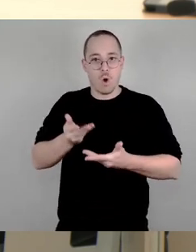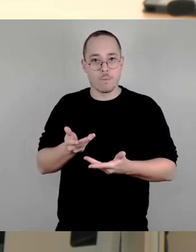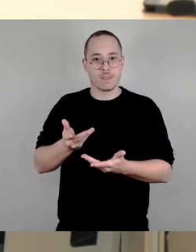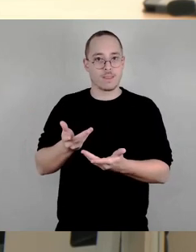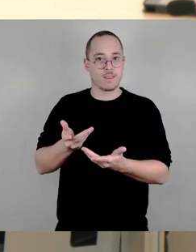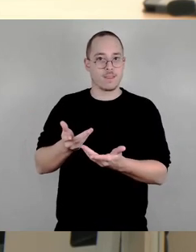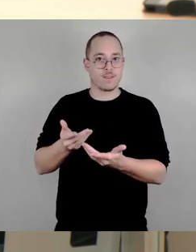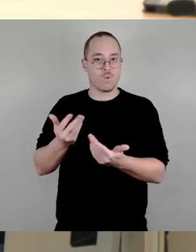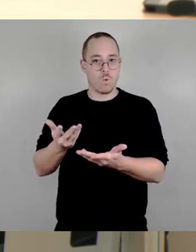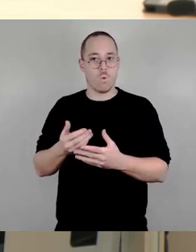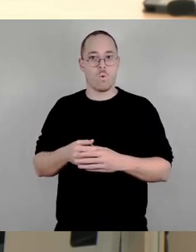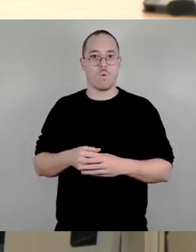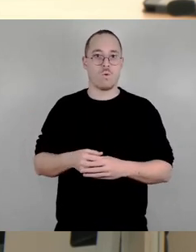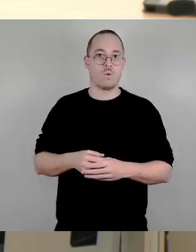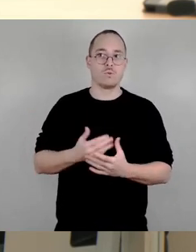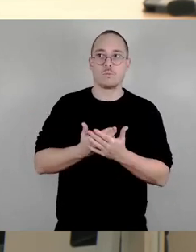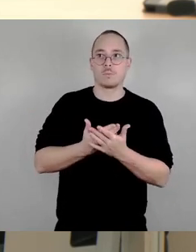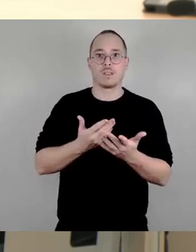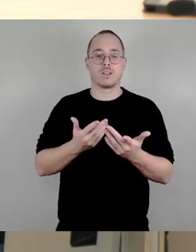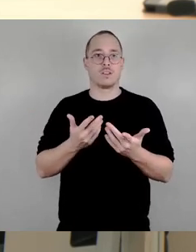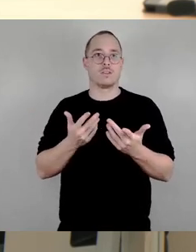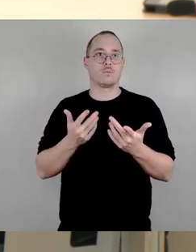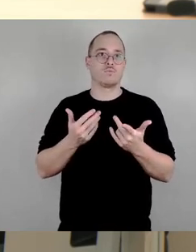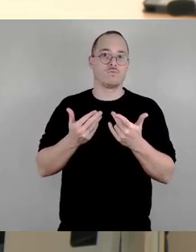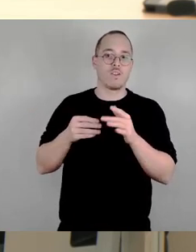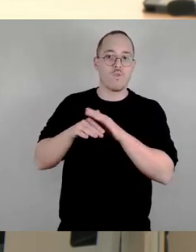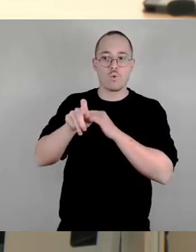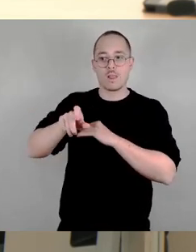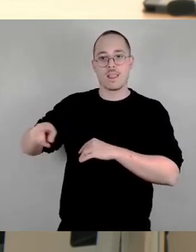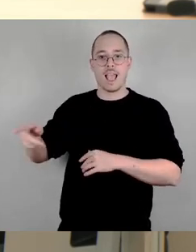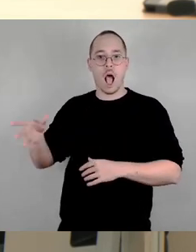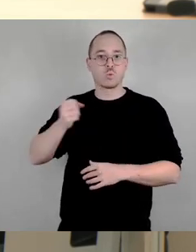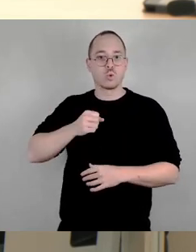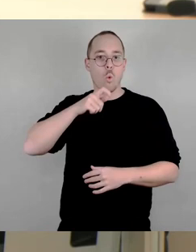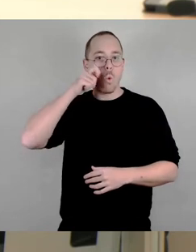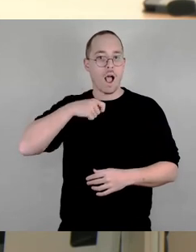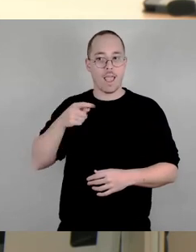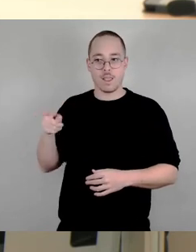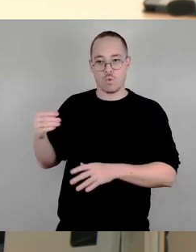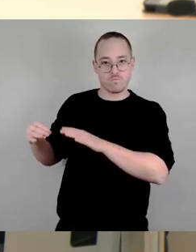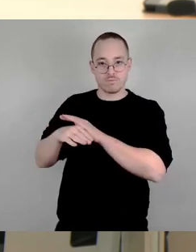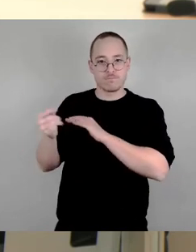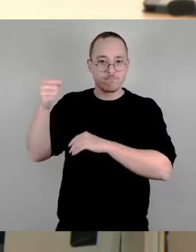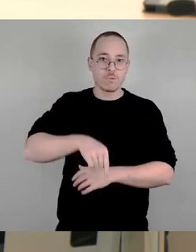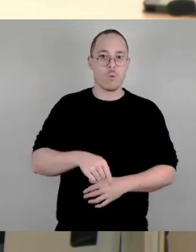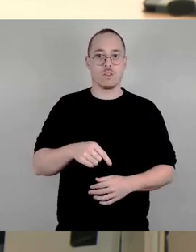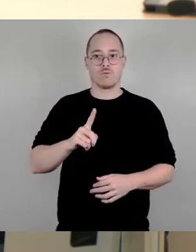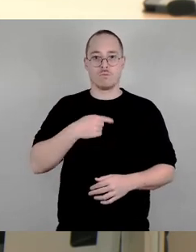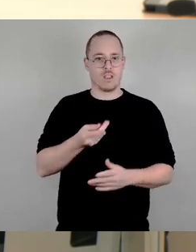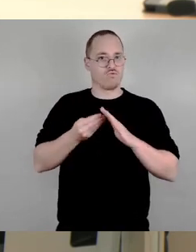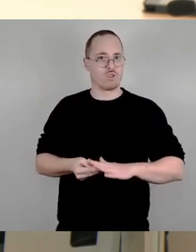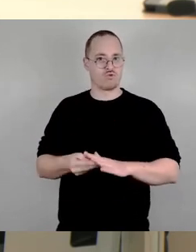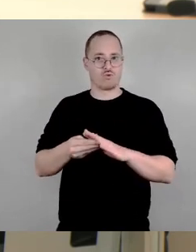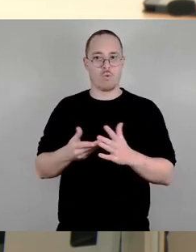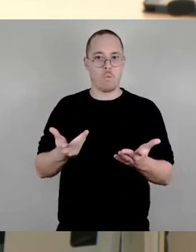aus der Ukraine, finanziell und organisatorisch. Klar ist, wenn wir heute tragfähige Strukturen und Ressourcen schaffen, um auf zukünftige